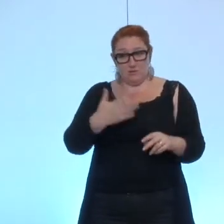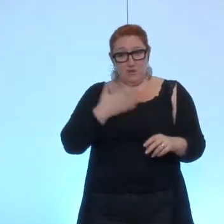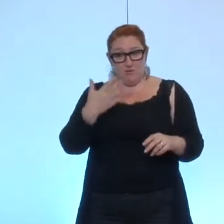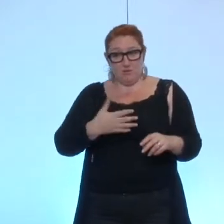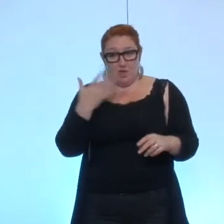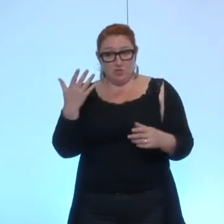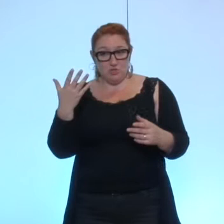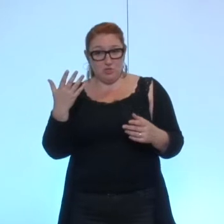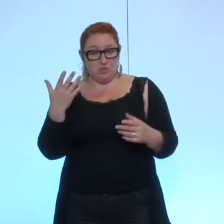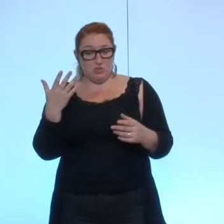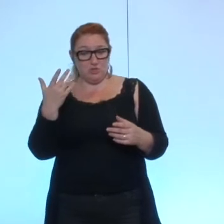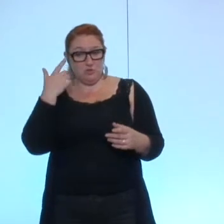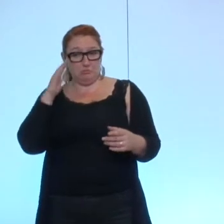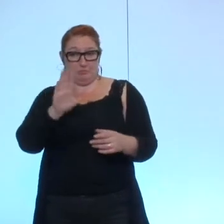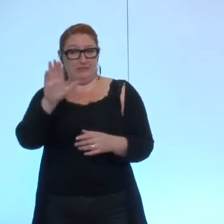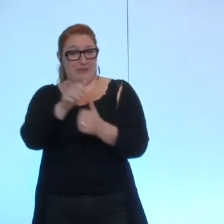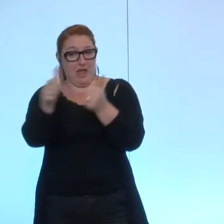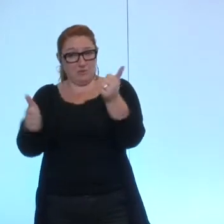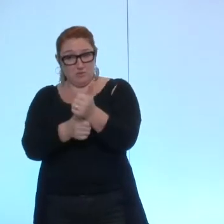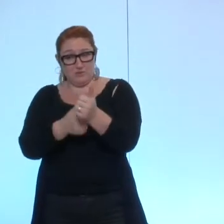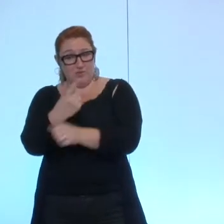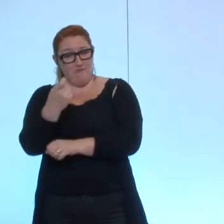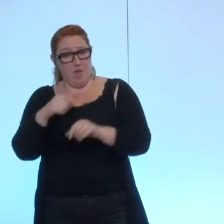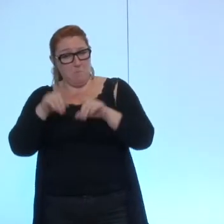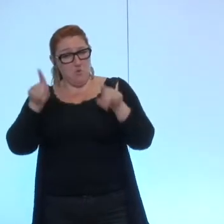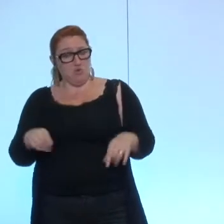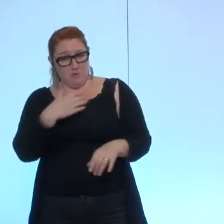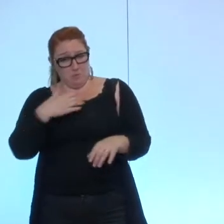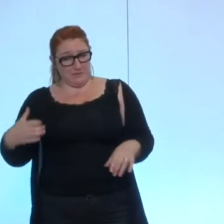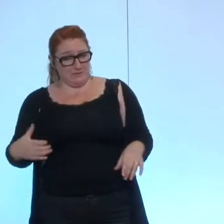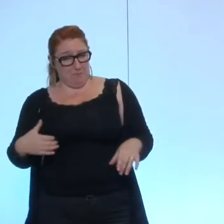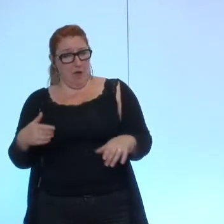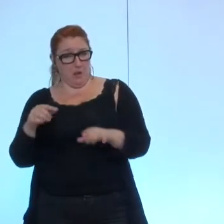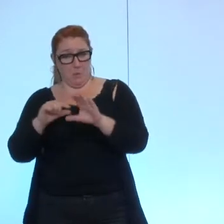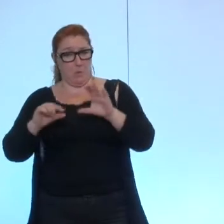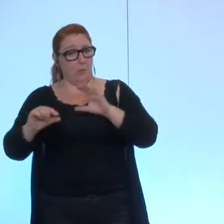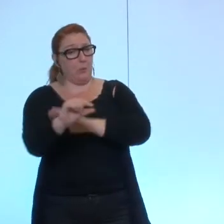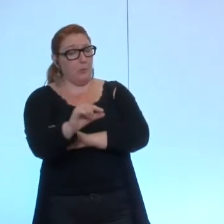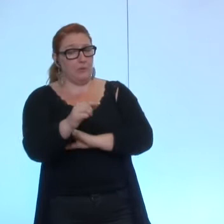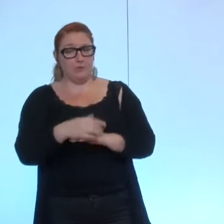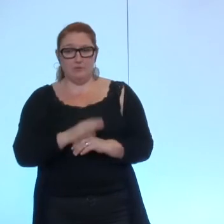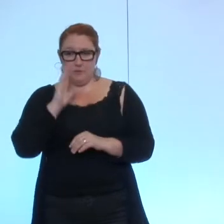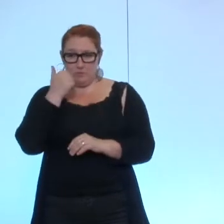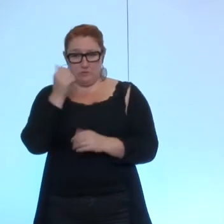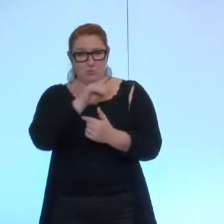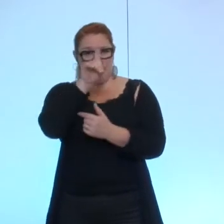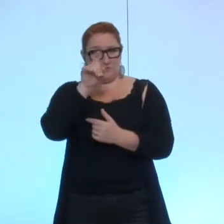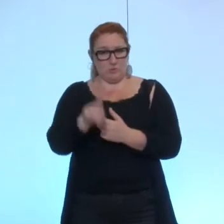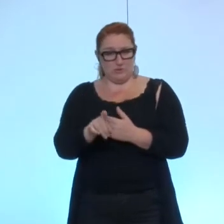réservé aux adjoints et pris sur le budget municipal. Alors, ça m'amène à vous poser 3 questions